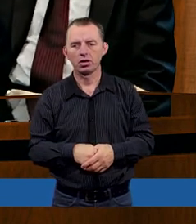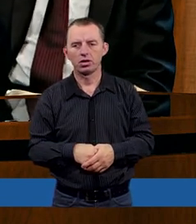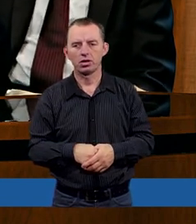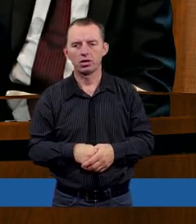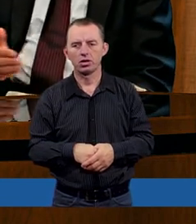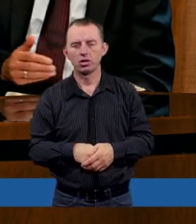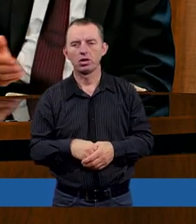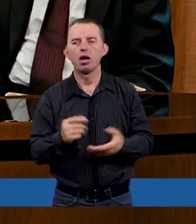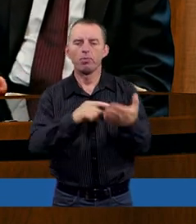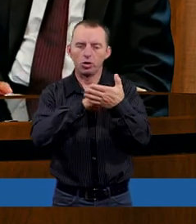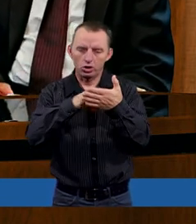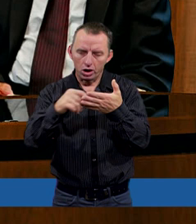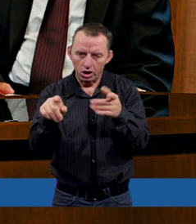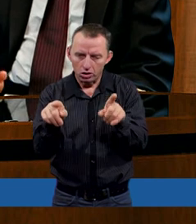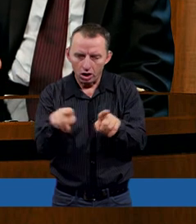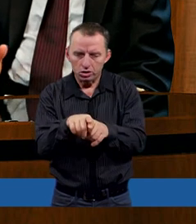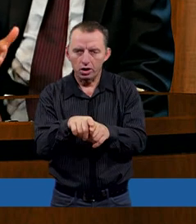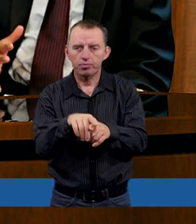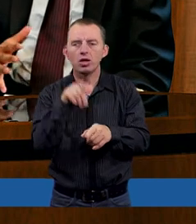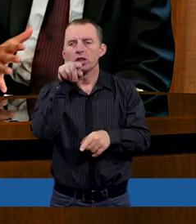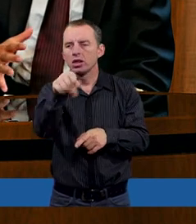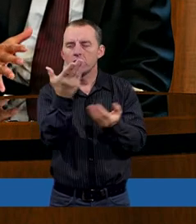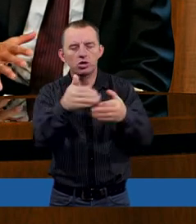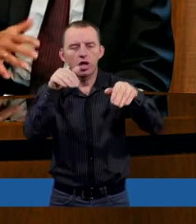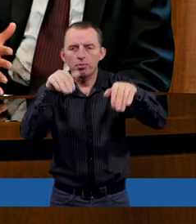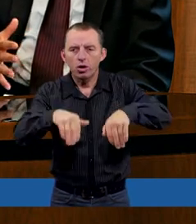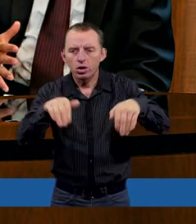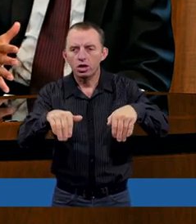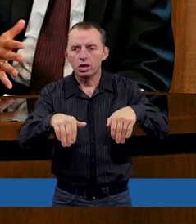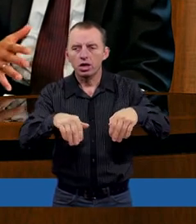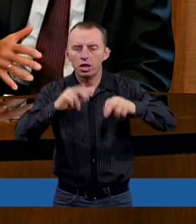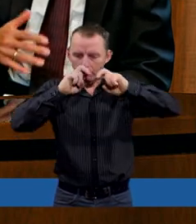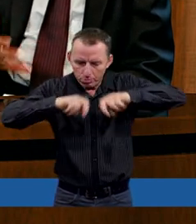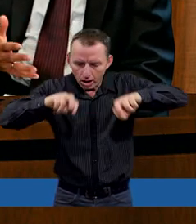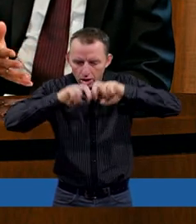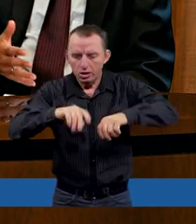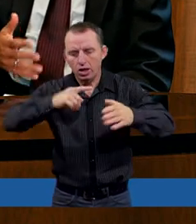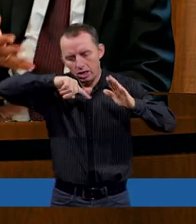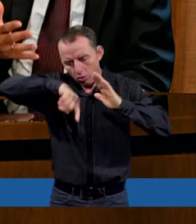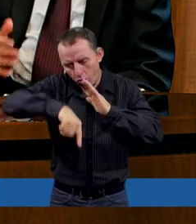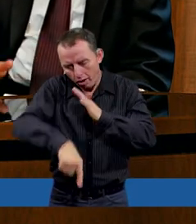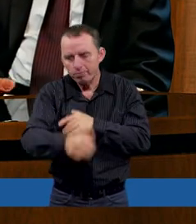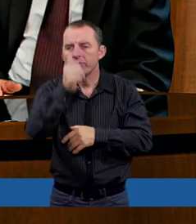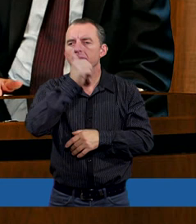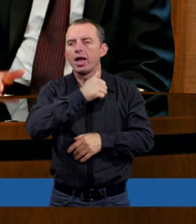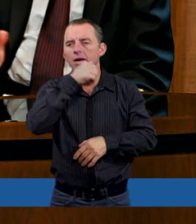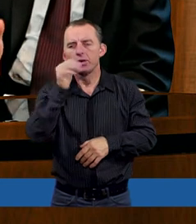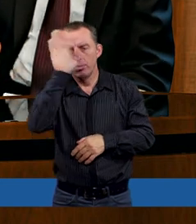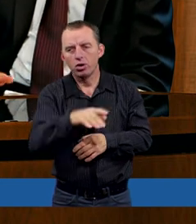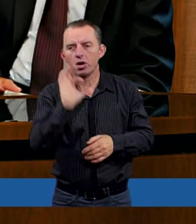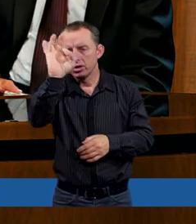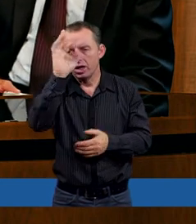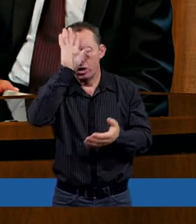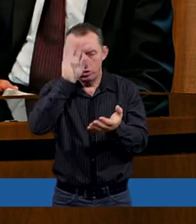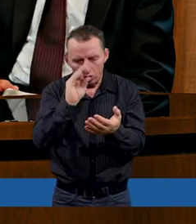Tu podkreśla też, że ty nie możesz zbadać, zgłębić tajemnicę Boga, jego